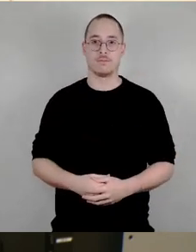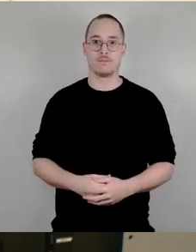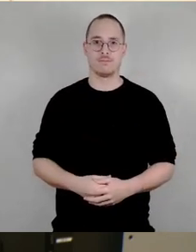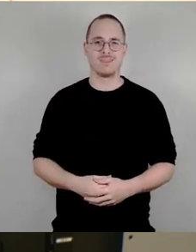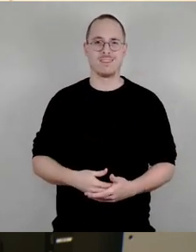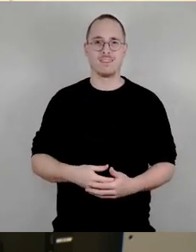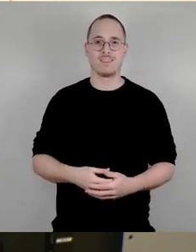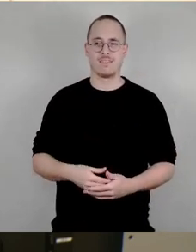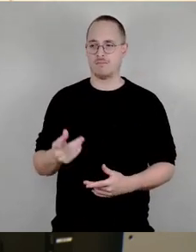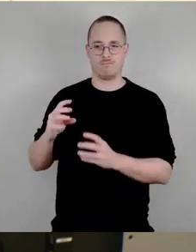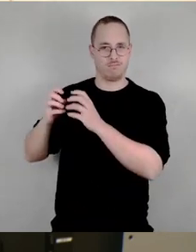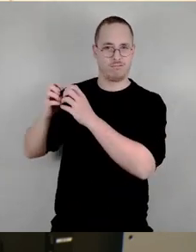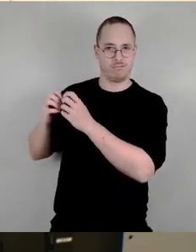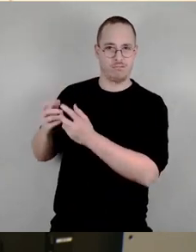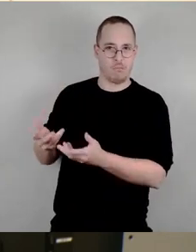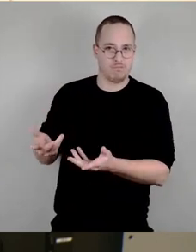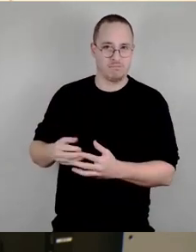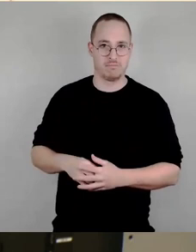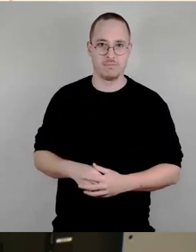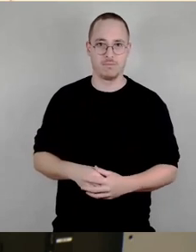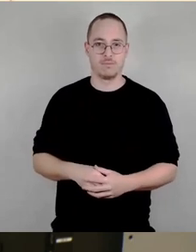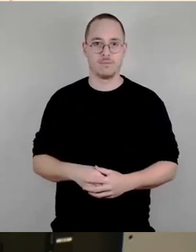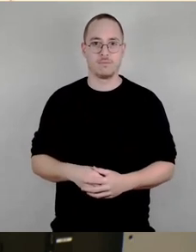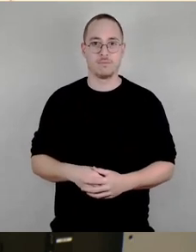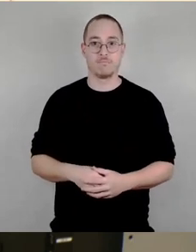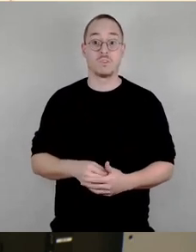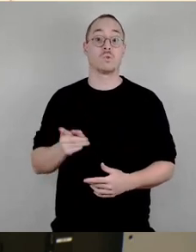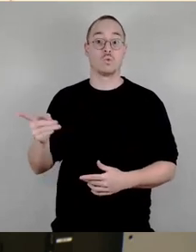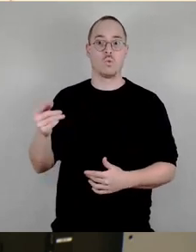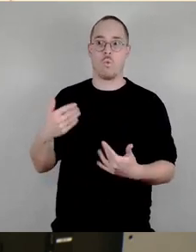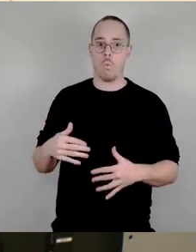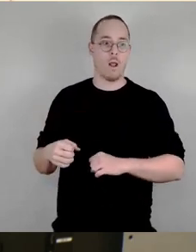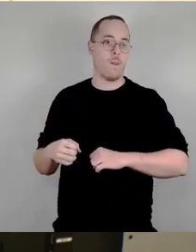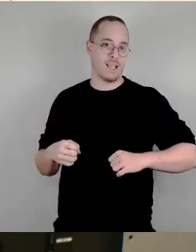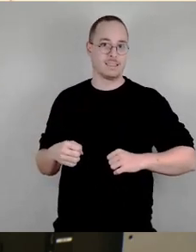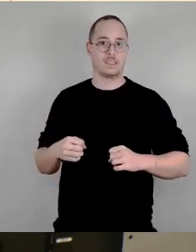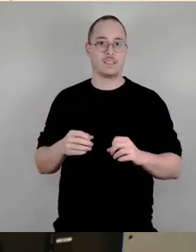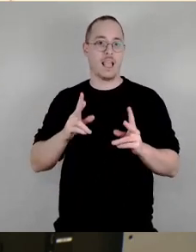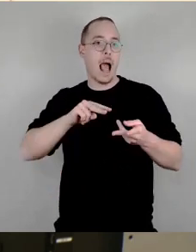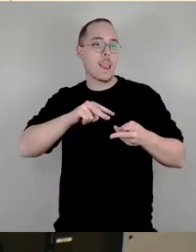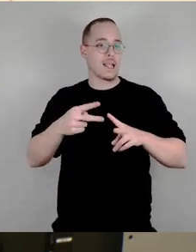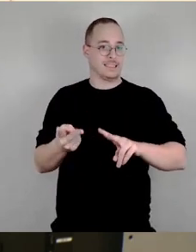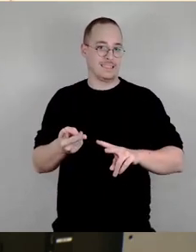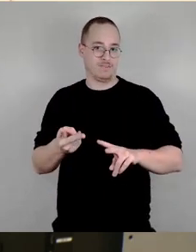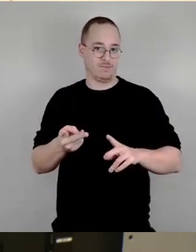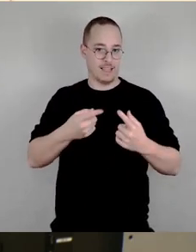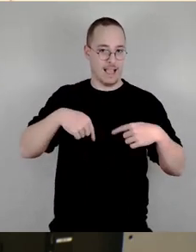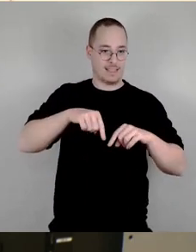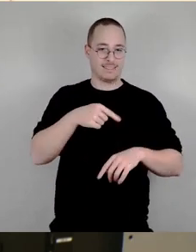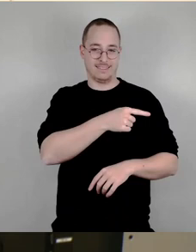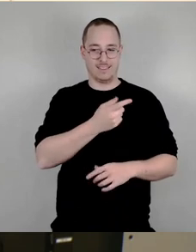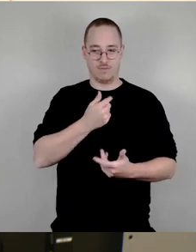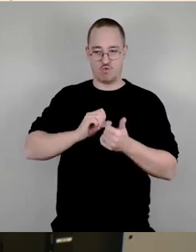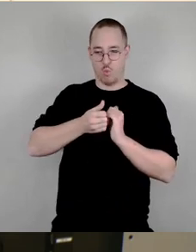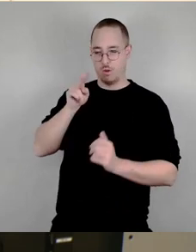Und er steht damit, ich sage auch in Tradition vieler, gerade linksalternativer Kreise Ein bisschen herablassen, auf Sport blicken Und